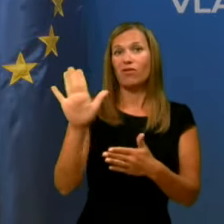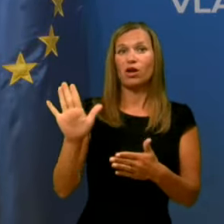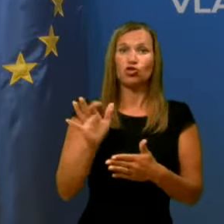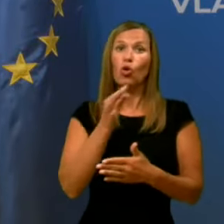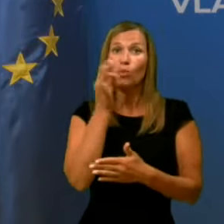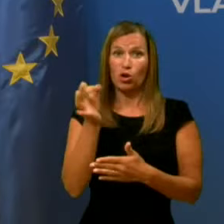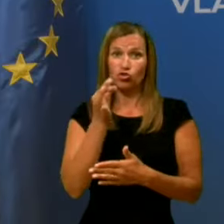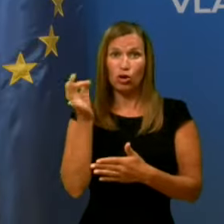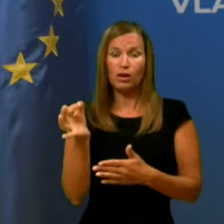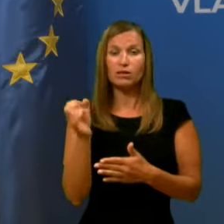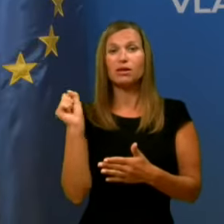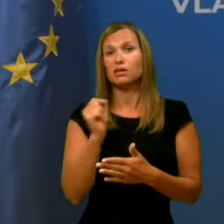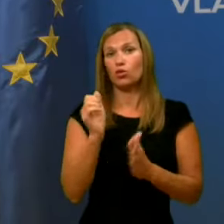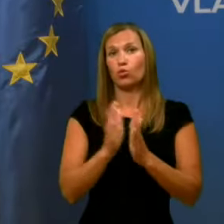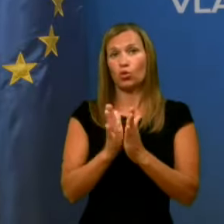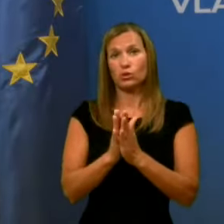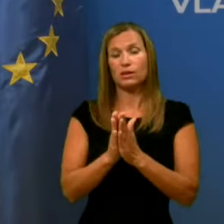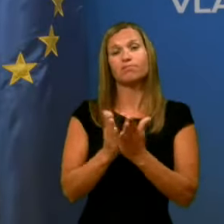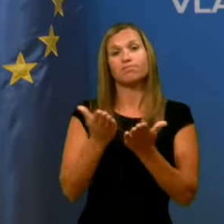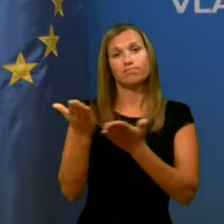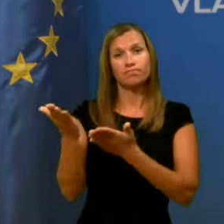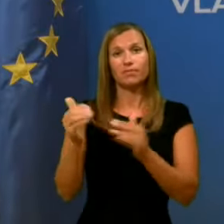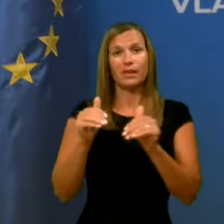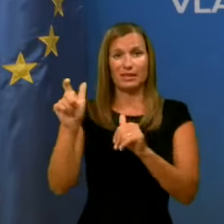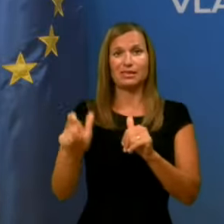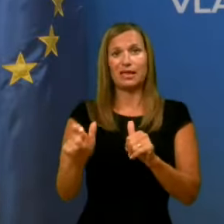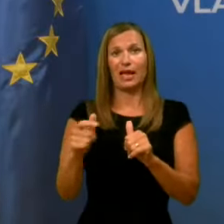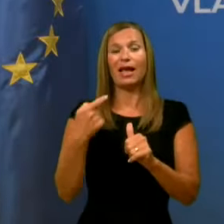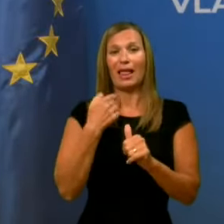tako da prosim minister Gantar. Sedaj, Maša.